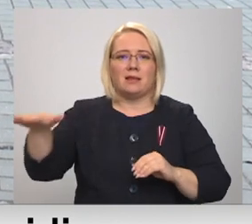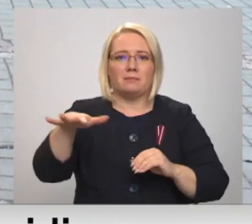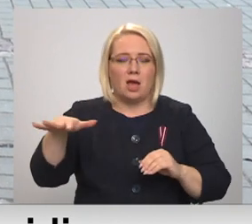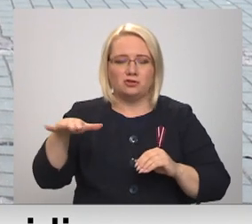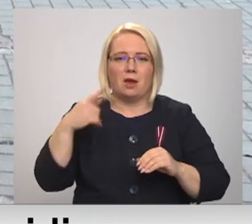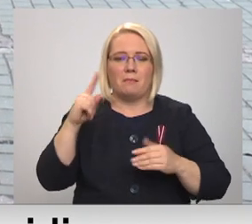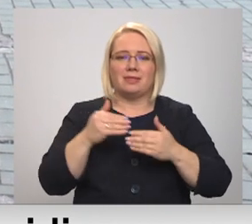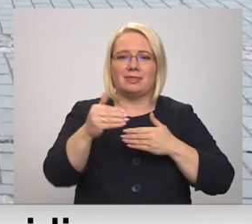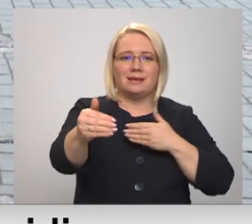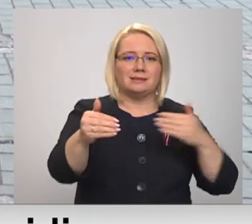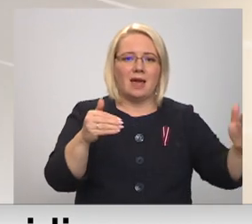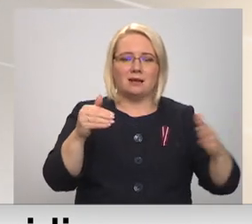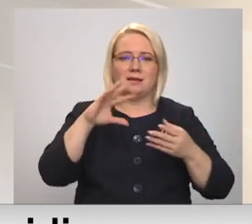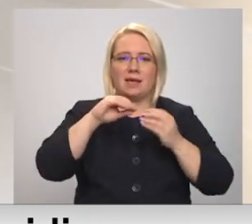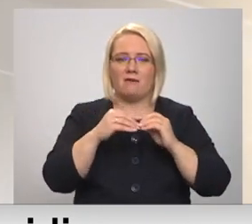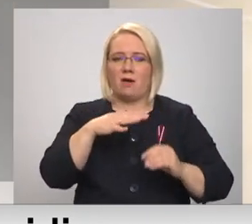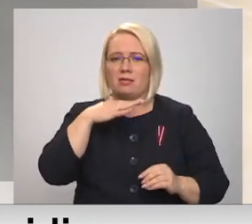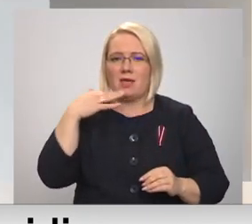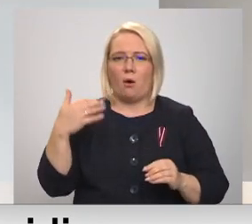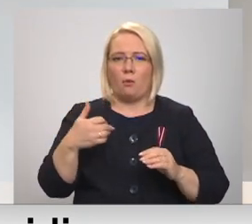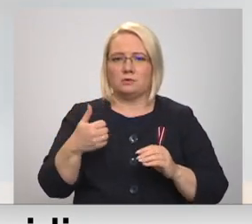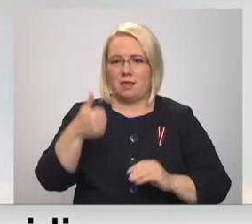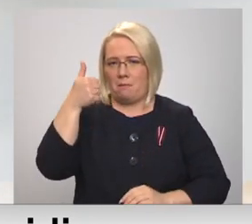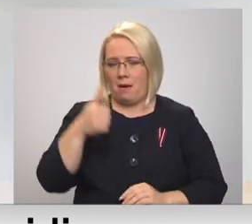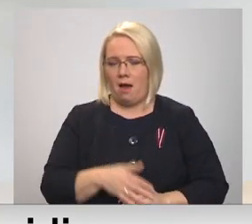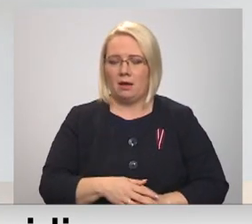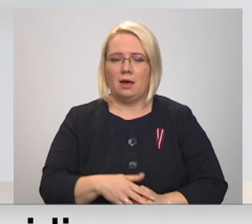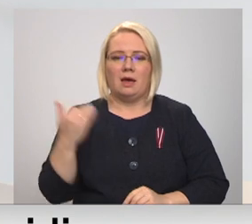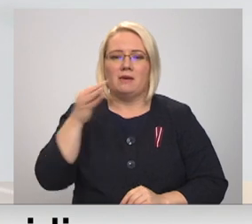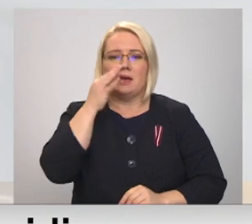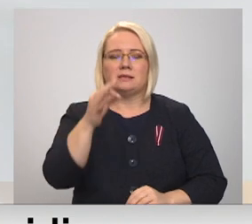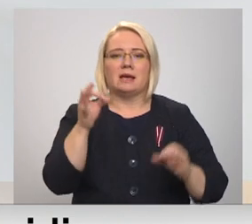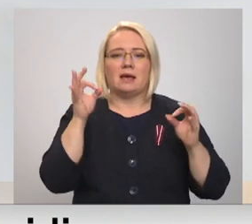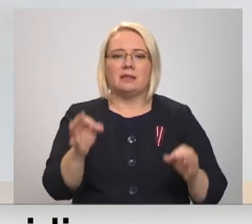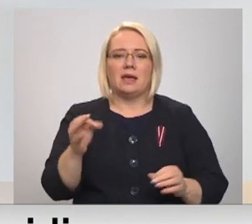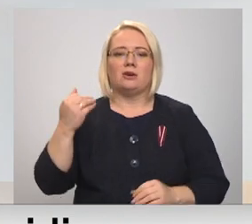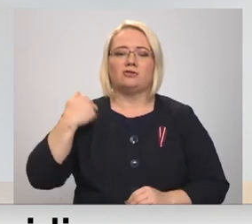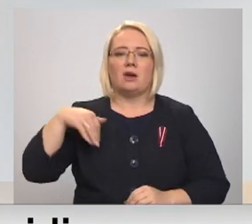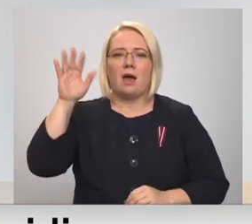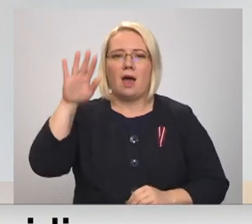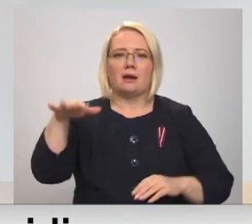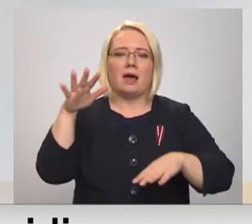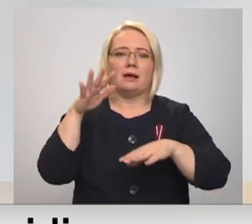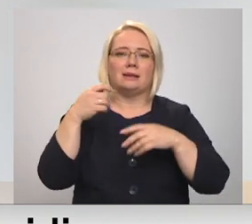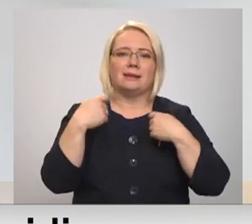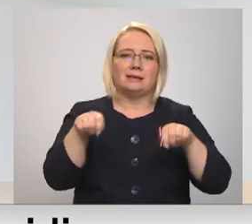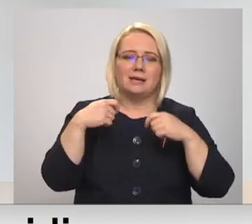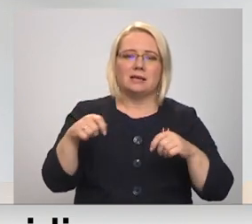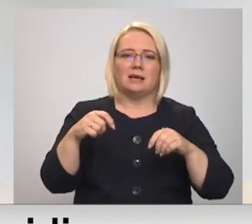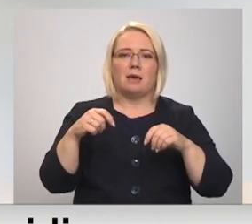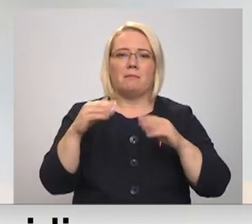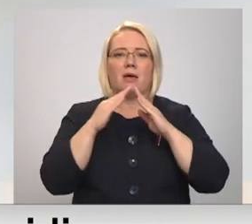daudz rūpīgāk. Pa īstenībā, es domāju, tieši āra tirzniecība teltīs ir labāka